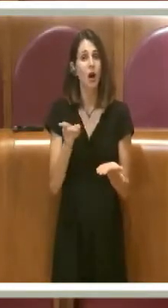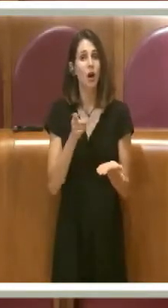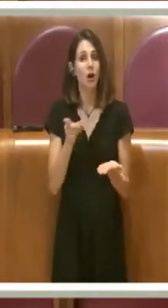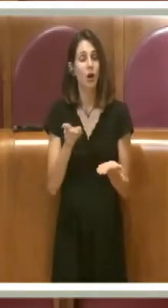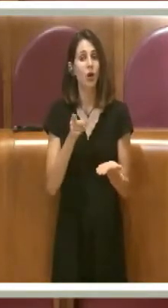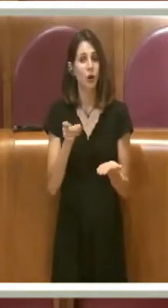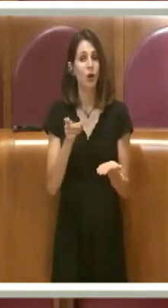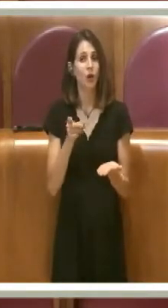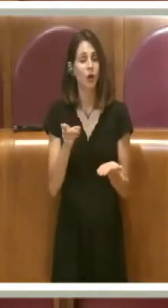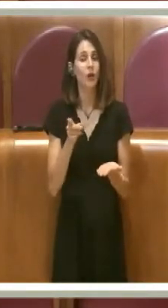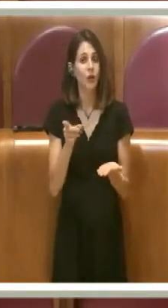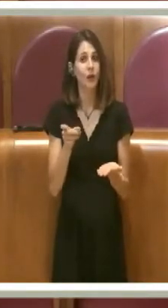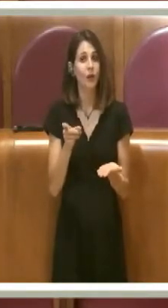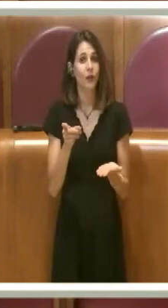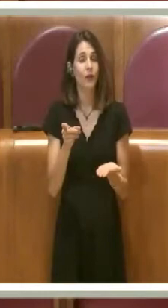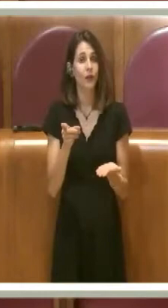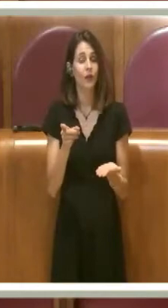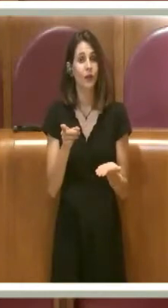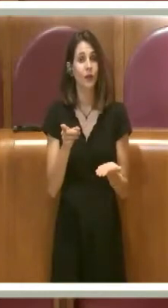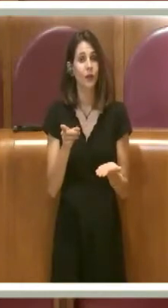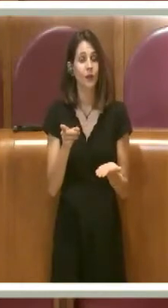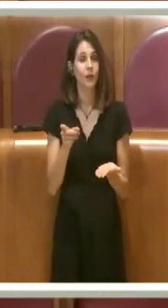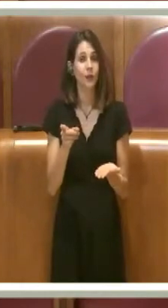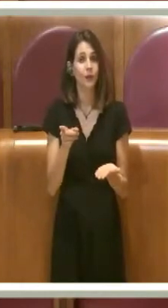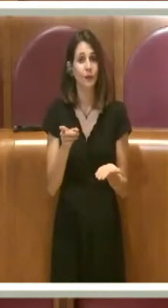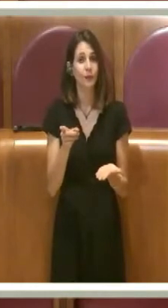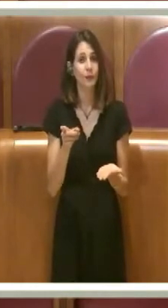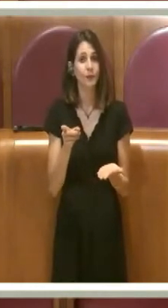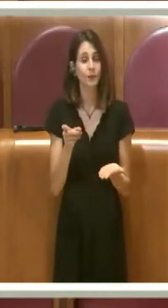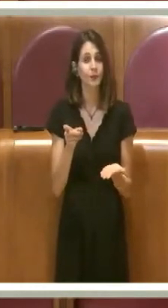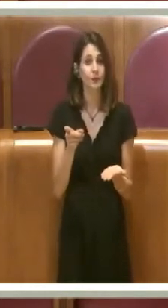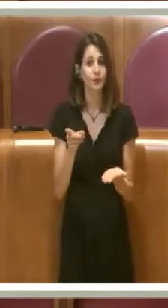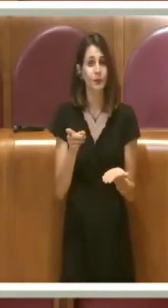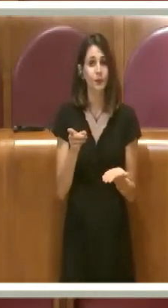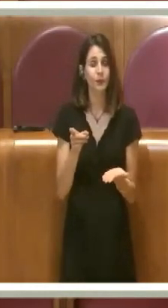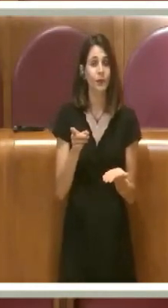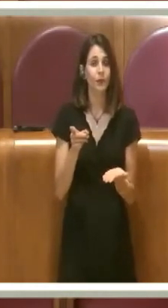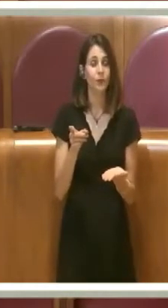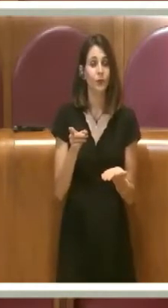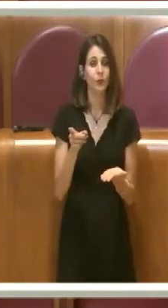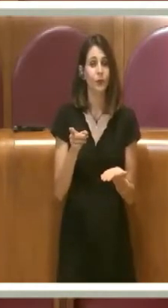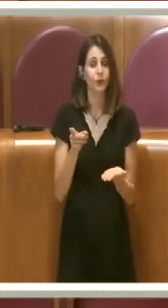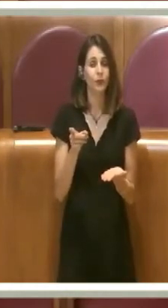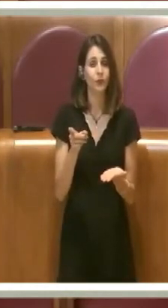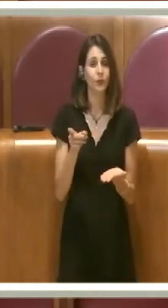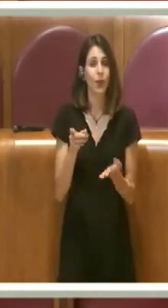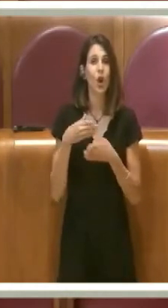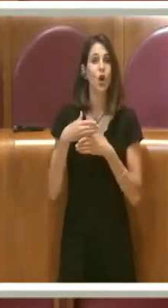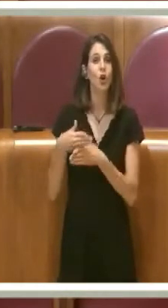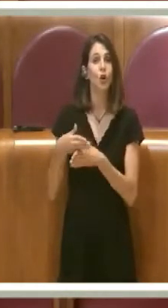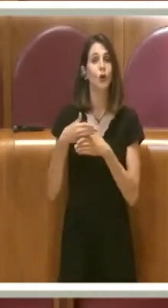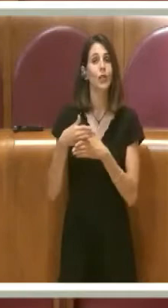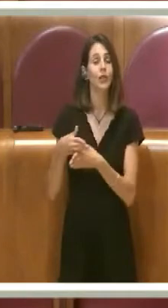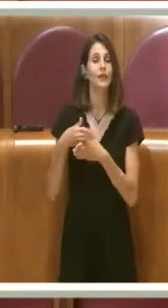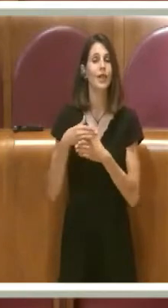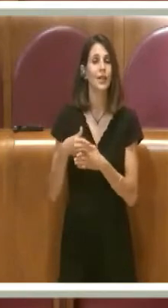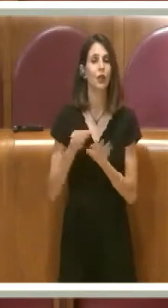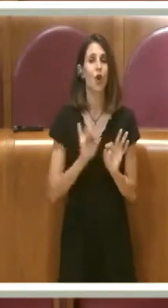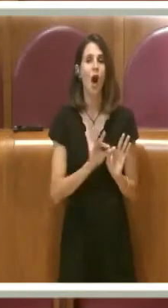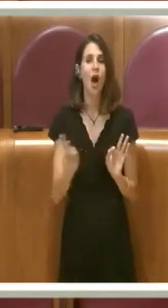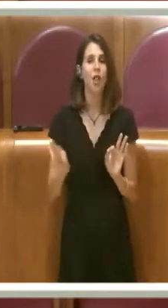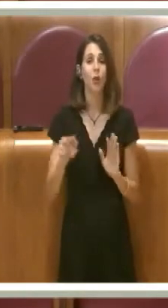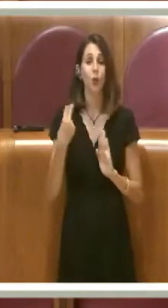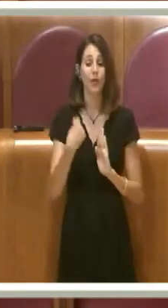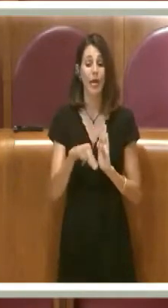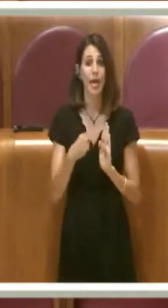il quale abbiamo condiviso anche eventuali emendamenti utili